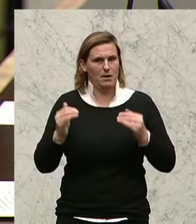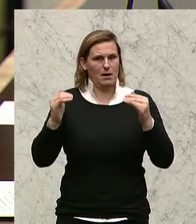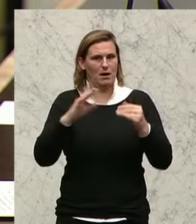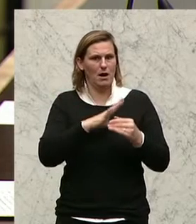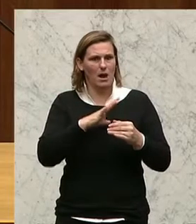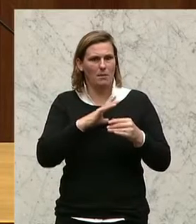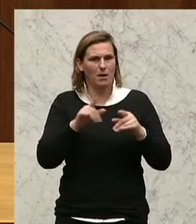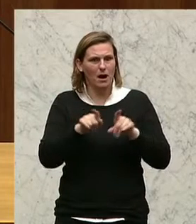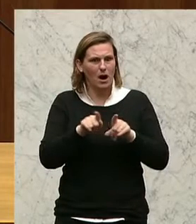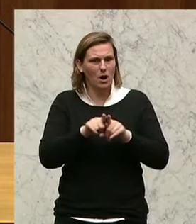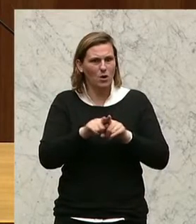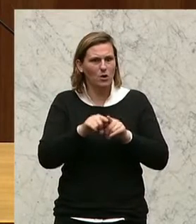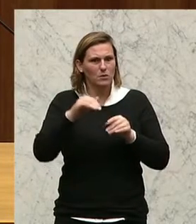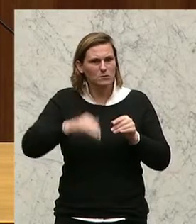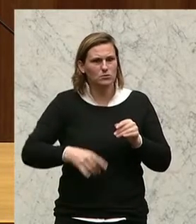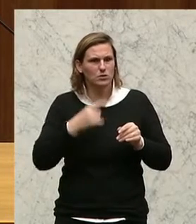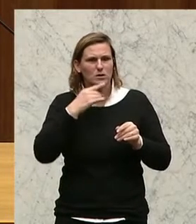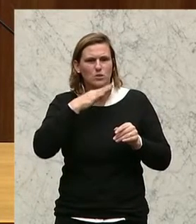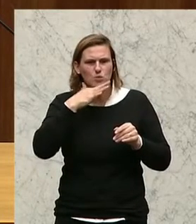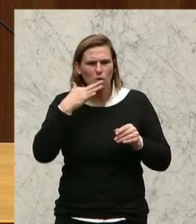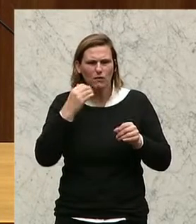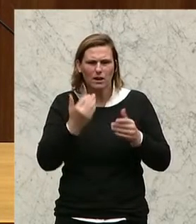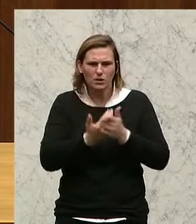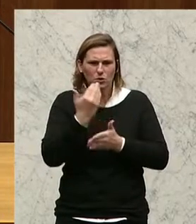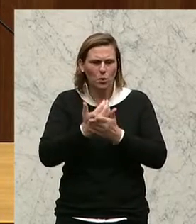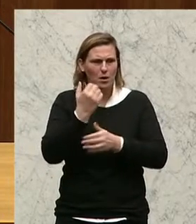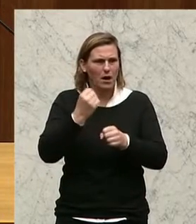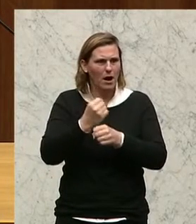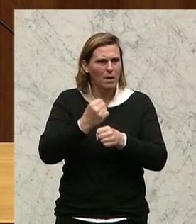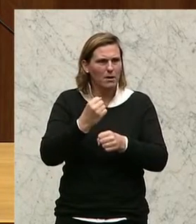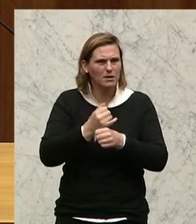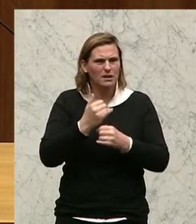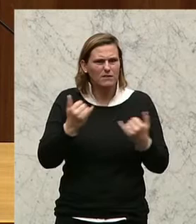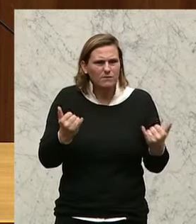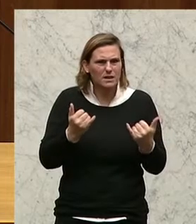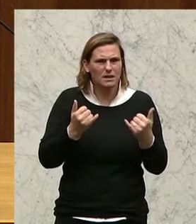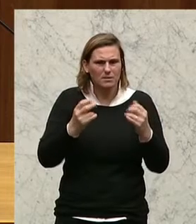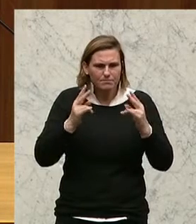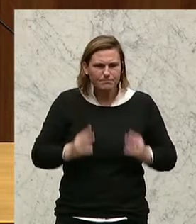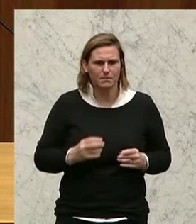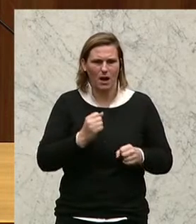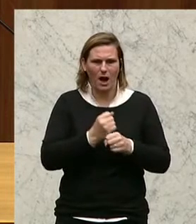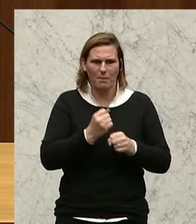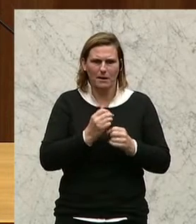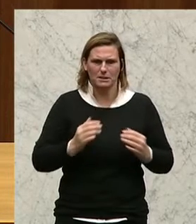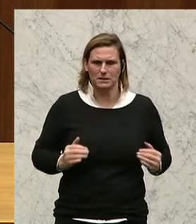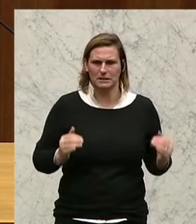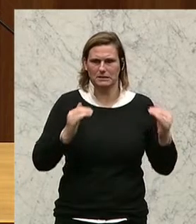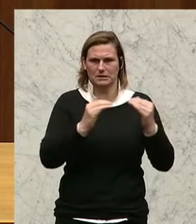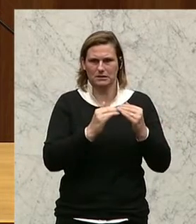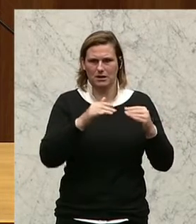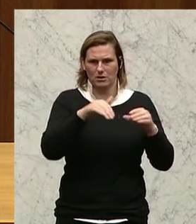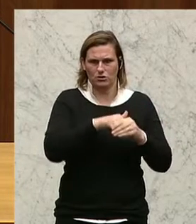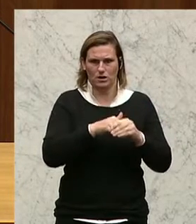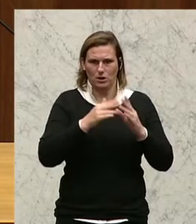aber Sie lassen Sie nie dazu sagen, wie viele dieser neuen Jobs, die Sie haben, sind denn prekäre Arbeitsverhältnisse? Und wie viele dieser Personen, die in